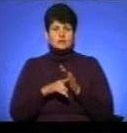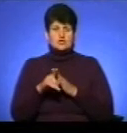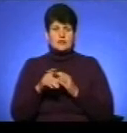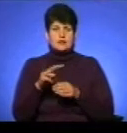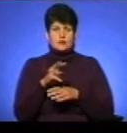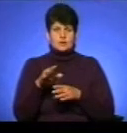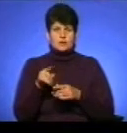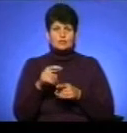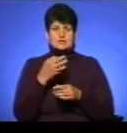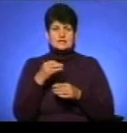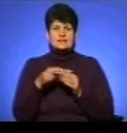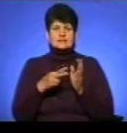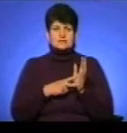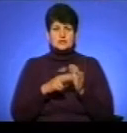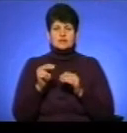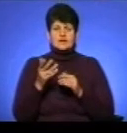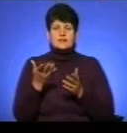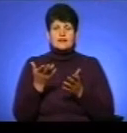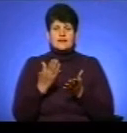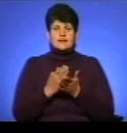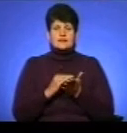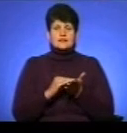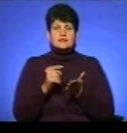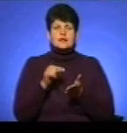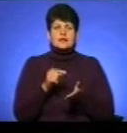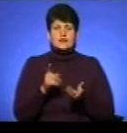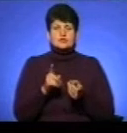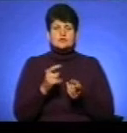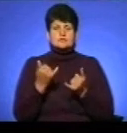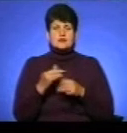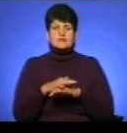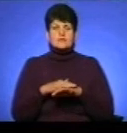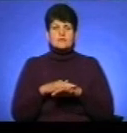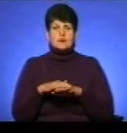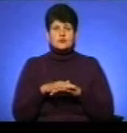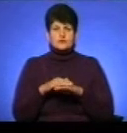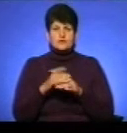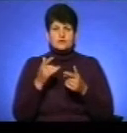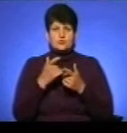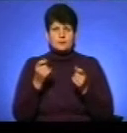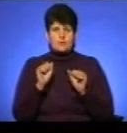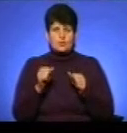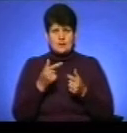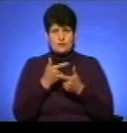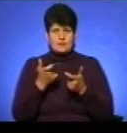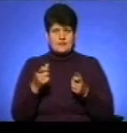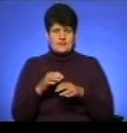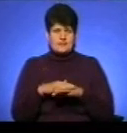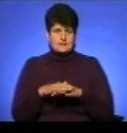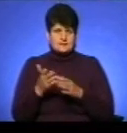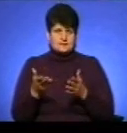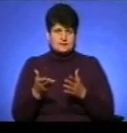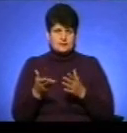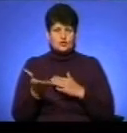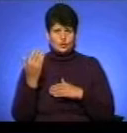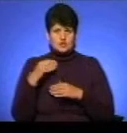повідомили 17-го числа. А де є таке, щоб зараз через масові інформації, щоб ми могли попередити населенню? Що це